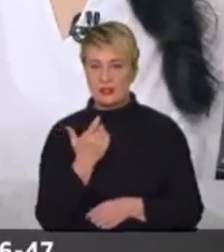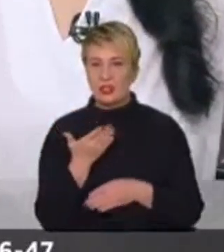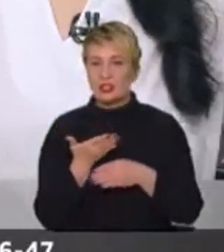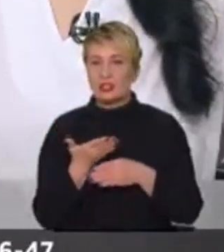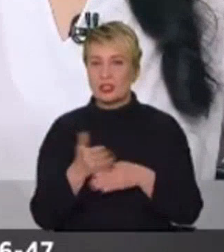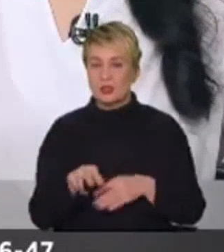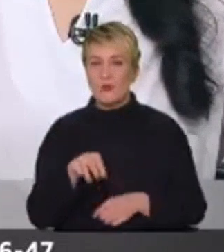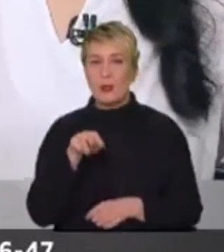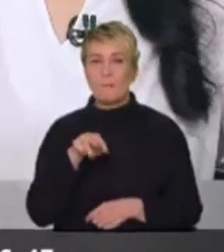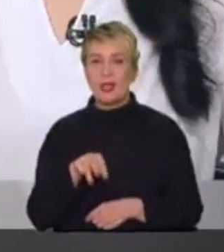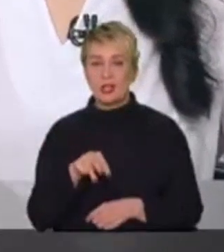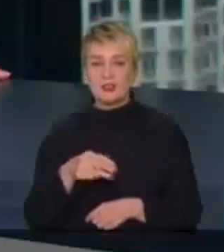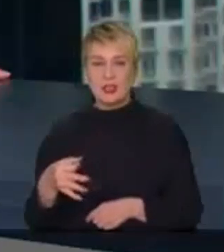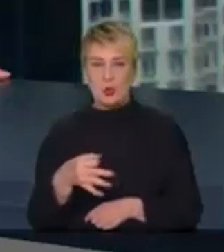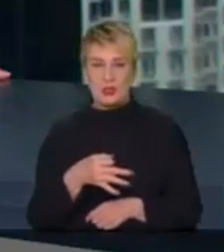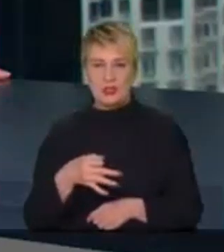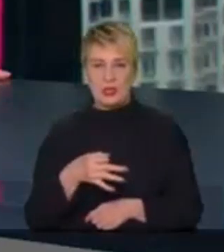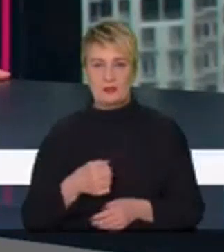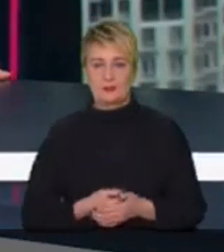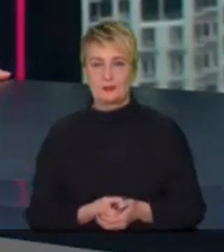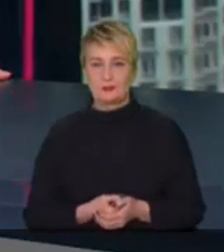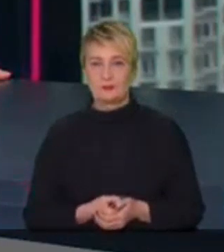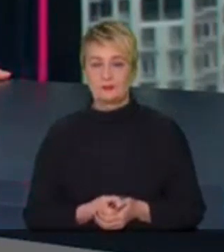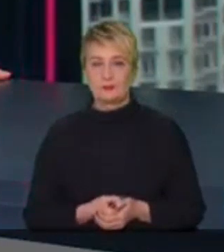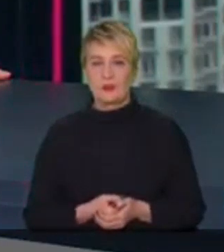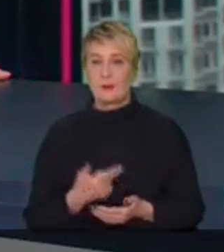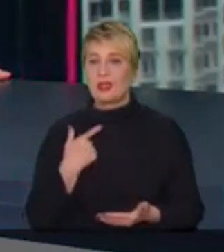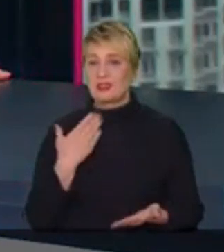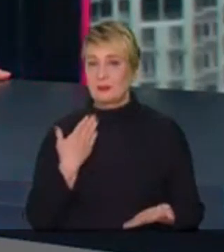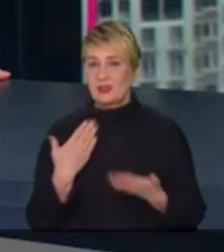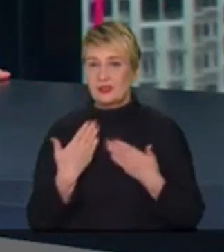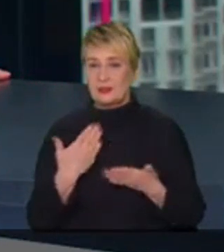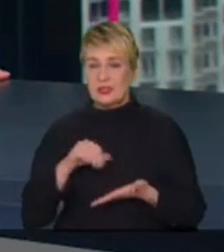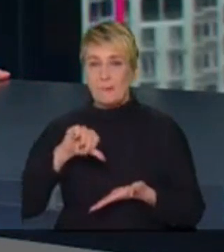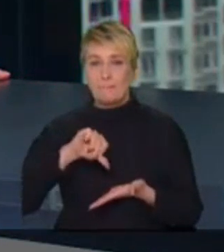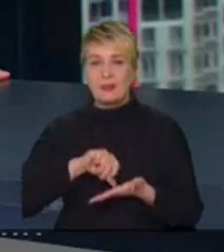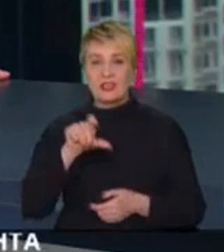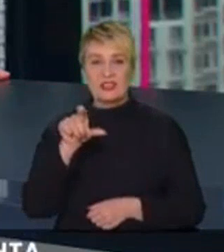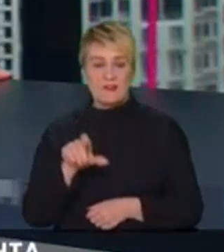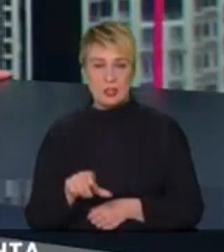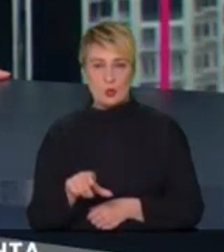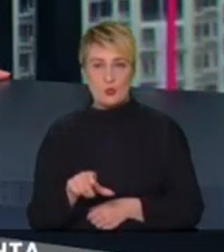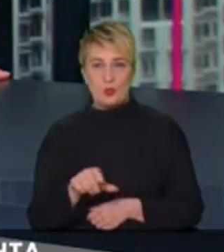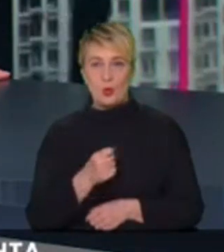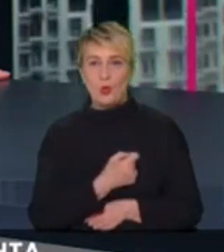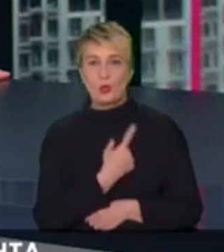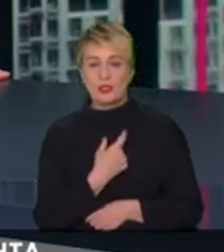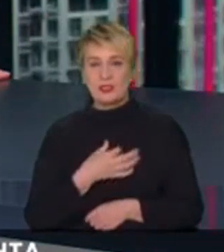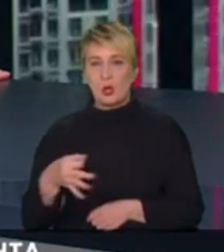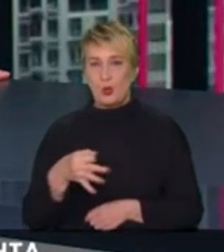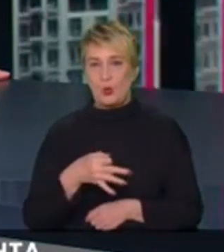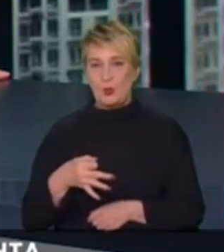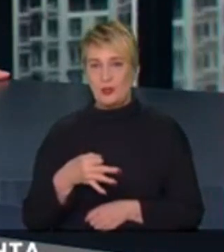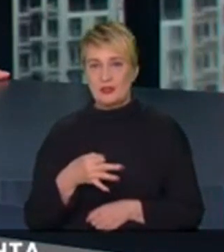Миколаївській областях. А ми зараз поспілкуємося із представником, якщо я не помиляюся, Одеської області.